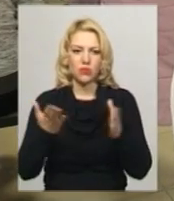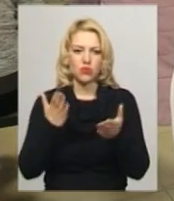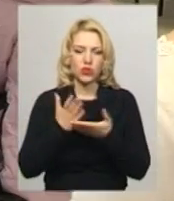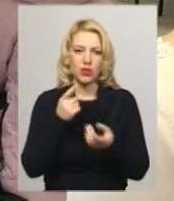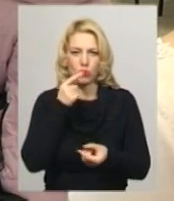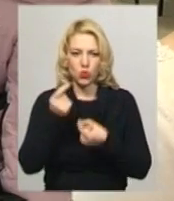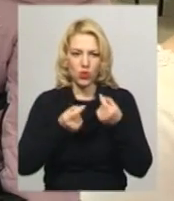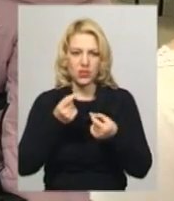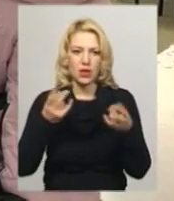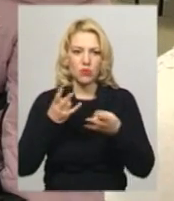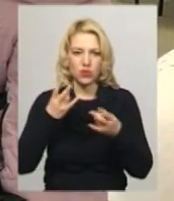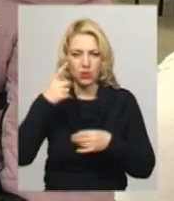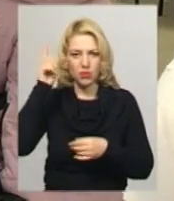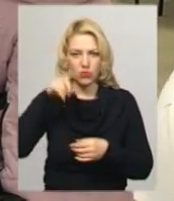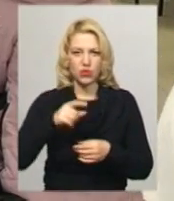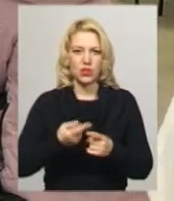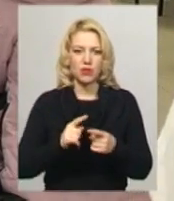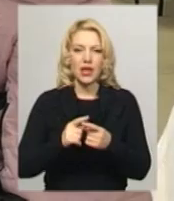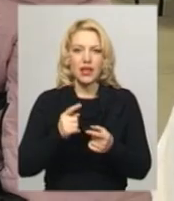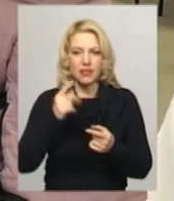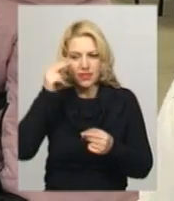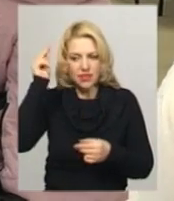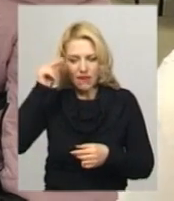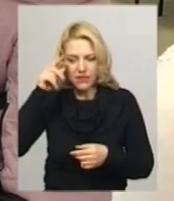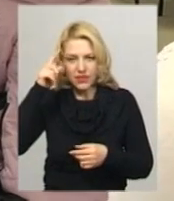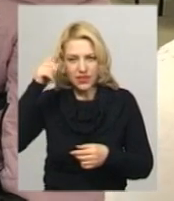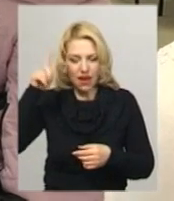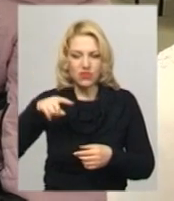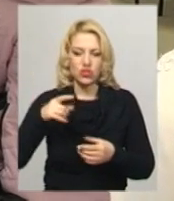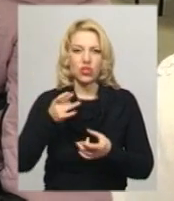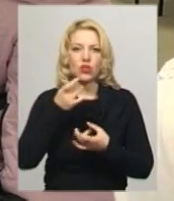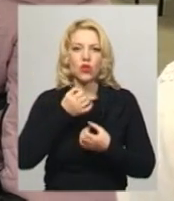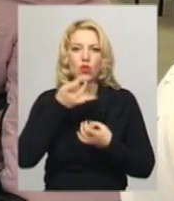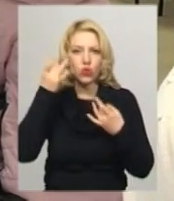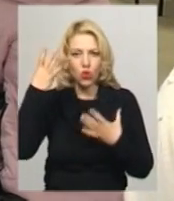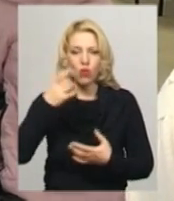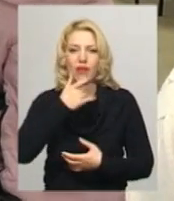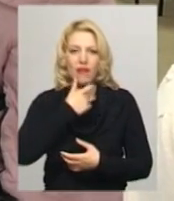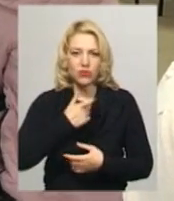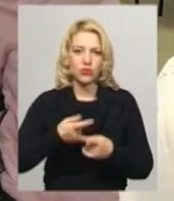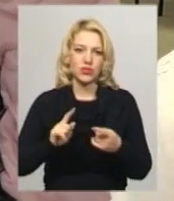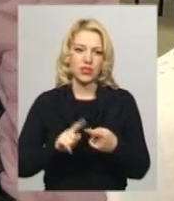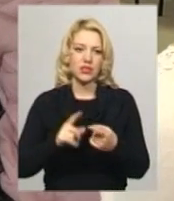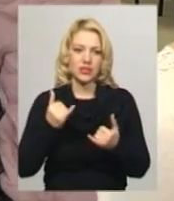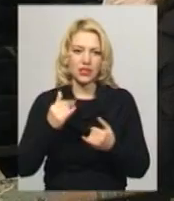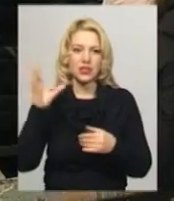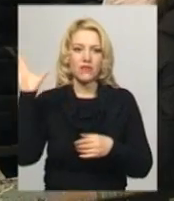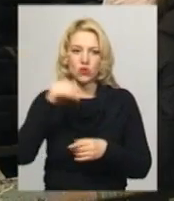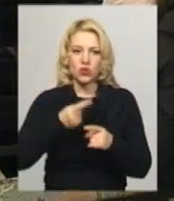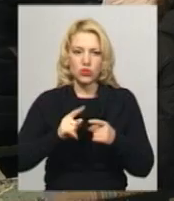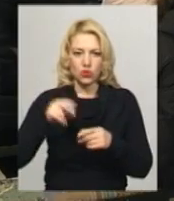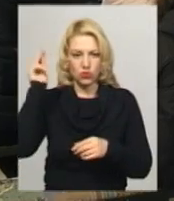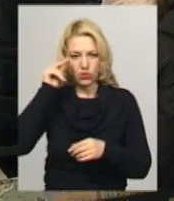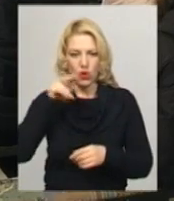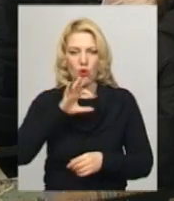нюанси. Потрібно володіти хоча б певними навичками цієї толерантності. Зараз ми на такому етапі, що ми цьому всьому вчимося. Олена